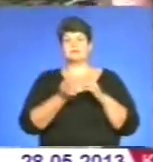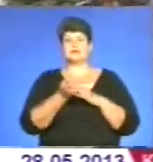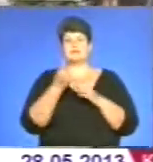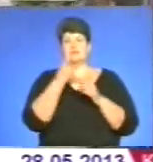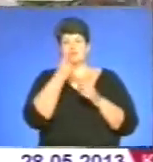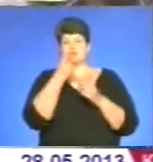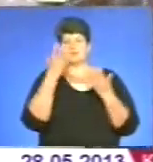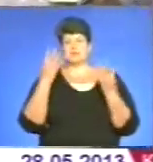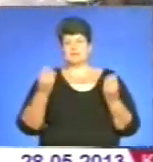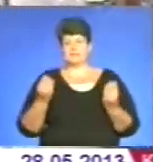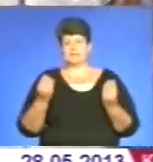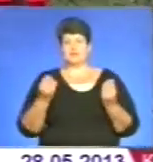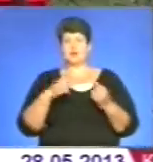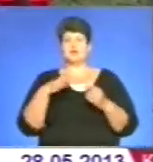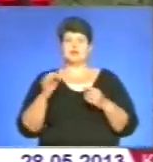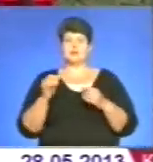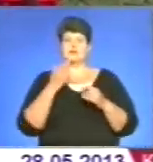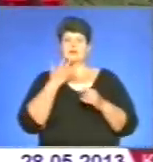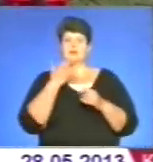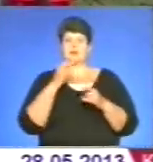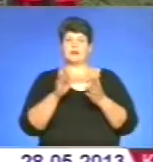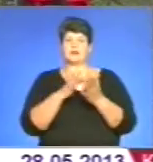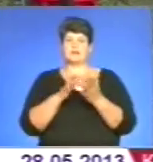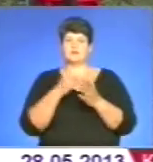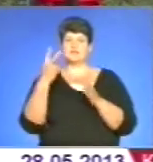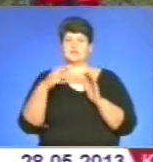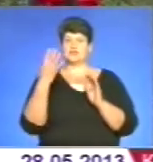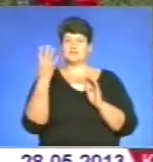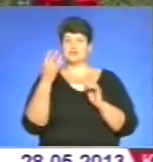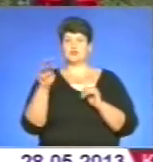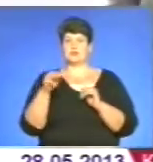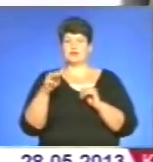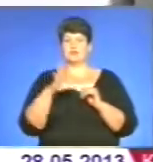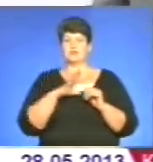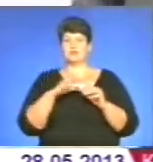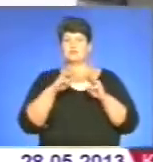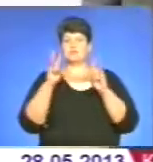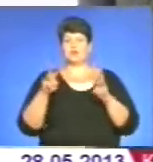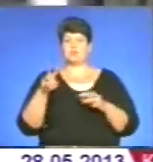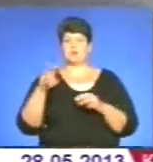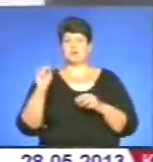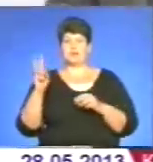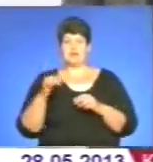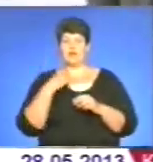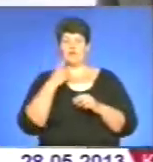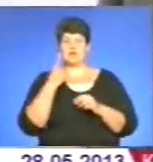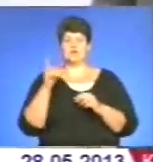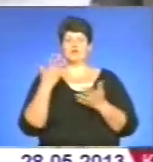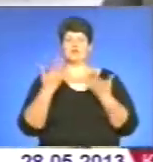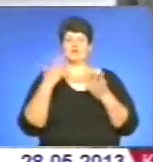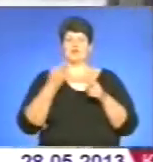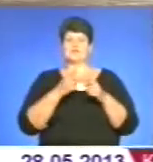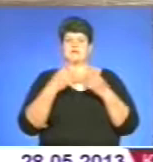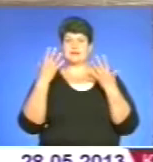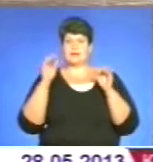найближчі дні. Хоча за народним календарем 24 травня було Святого Мокія. Наші предки передбачали, якщо